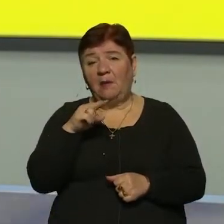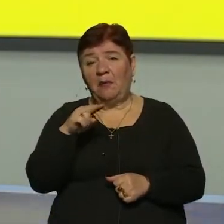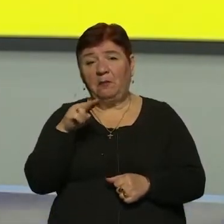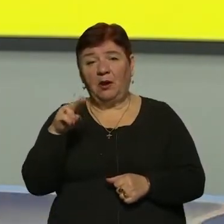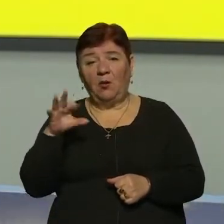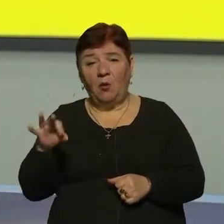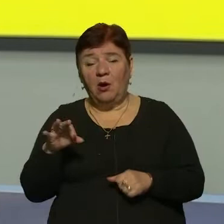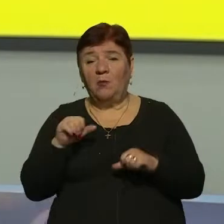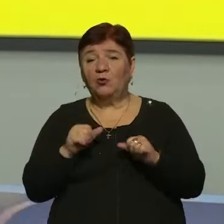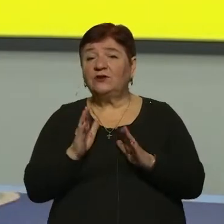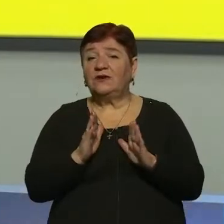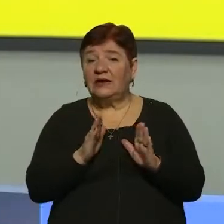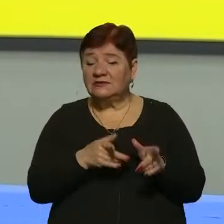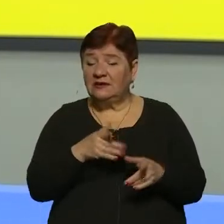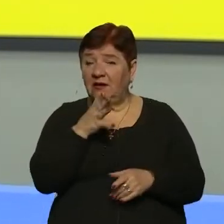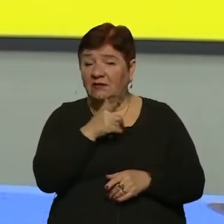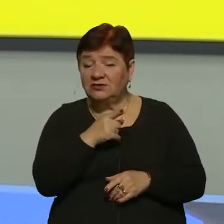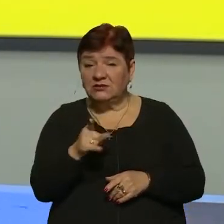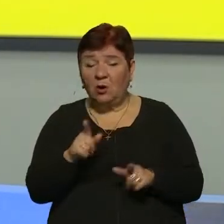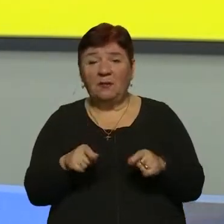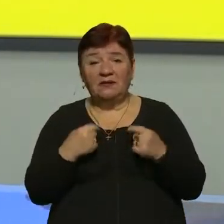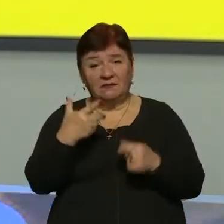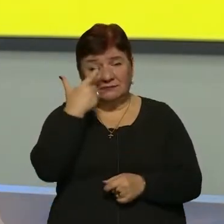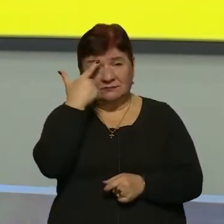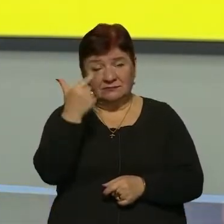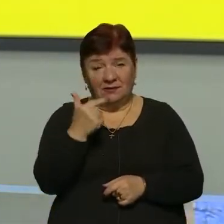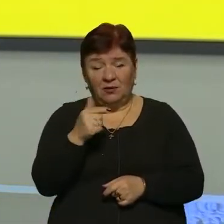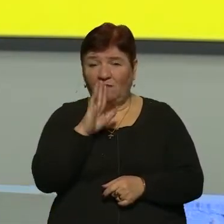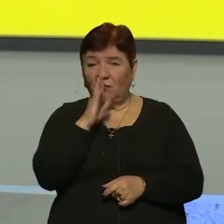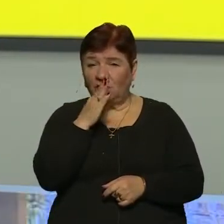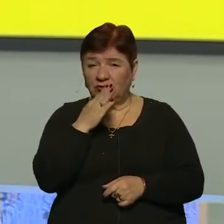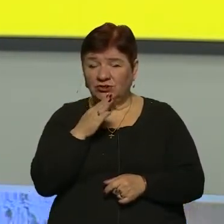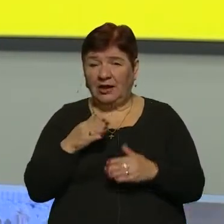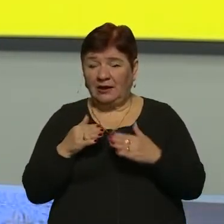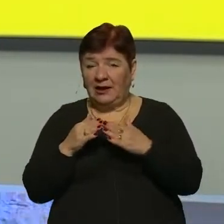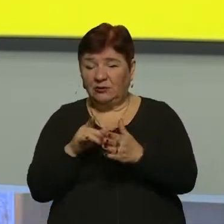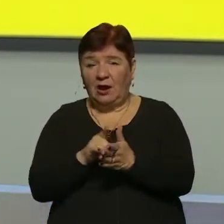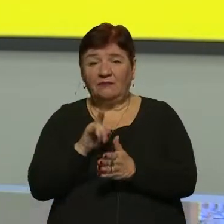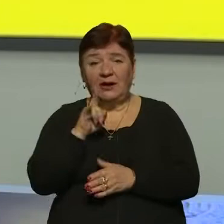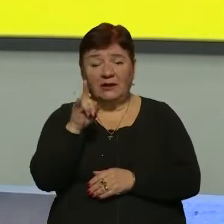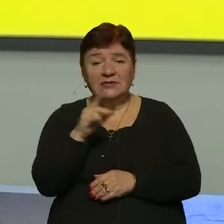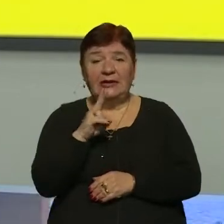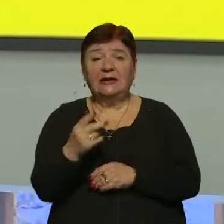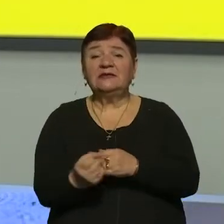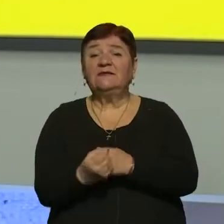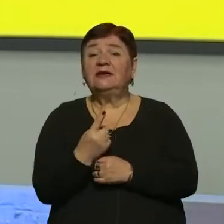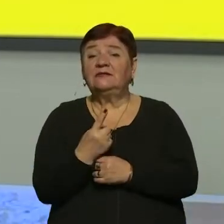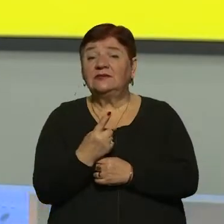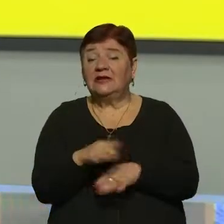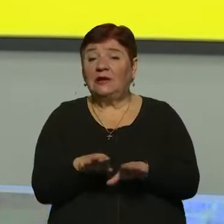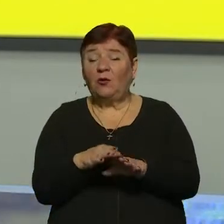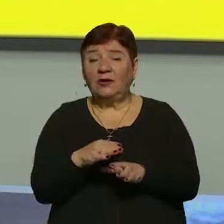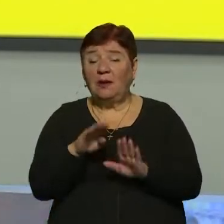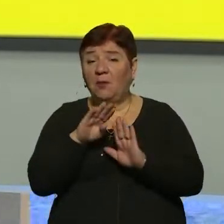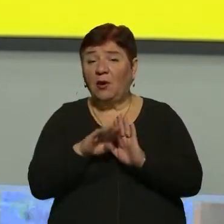допомогою можна в режимі реального часу передавати інформацію про ворожі ракети, дрони чи авіацію. Як з'явилася ідея створення